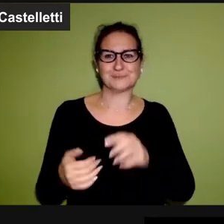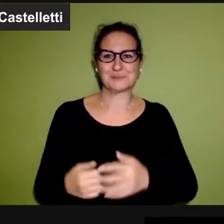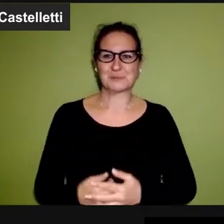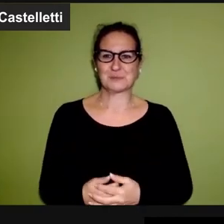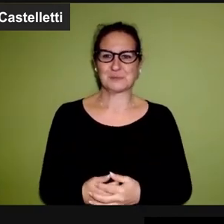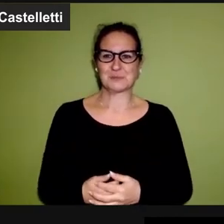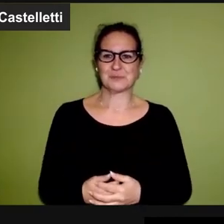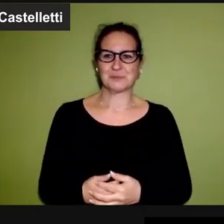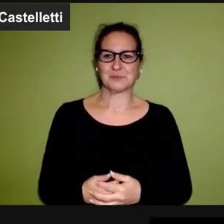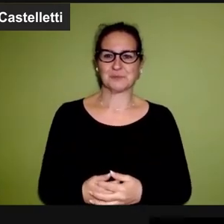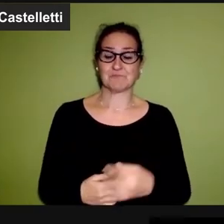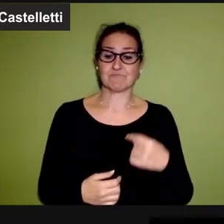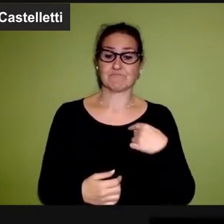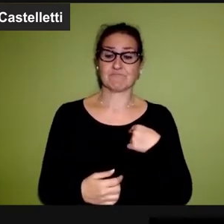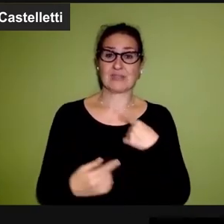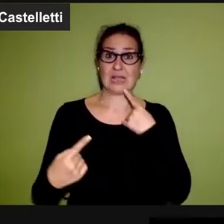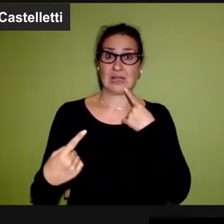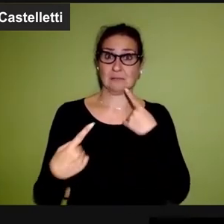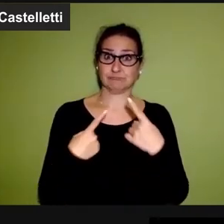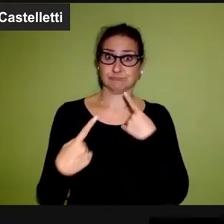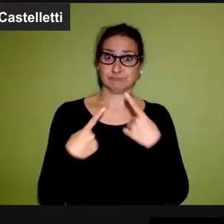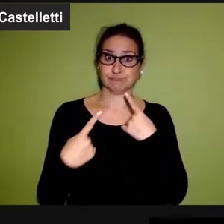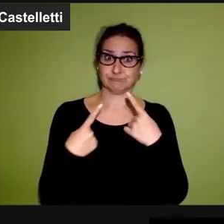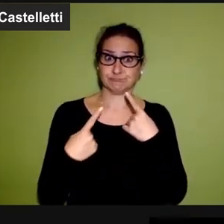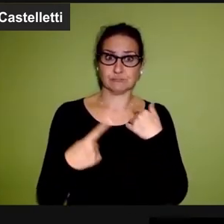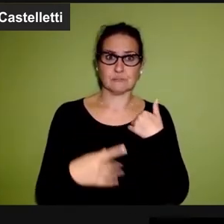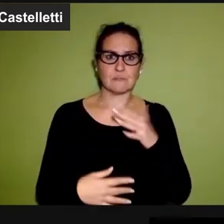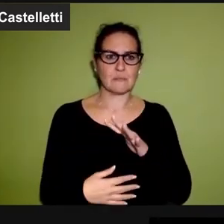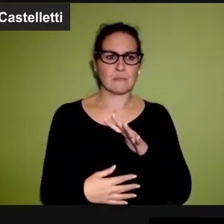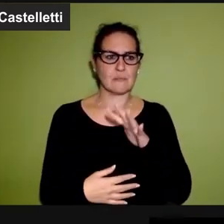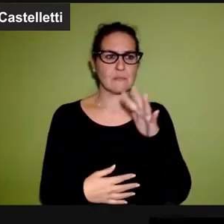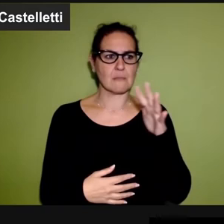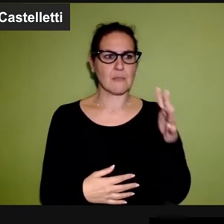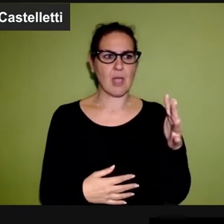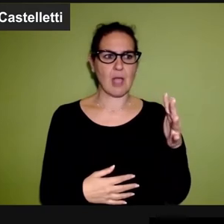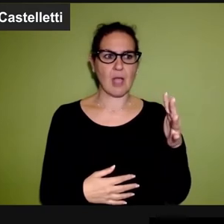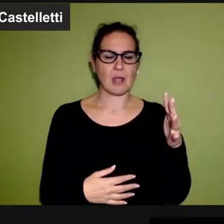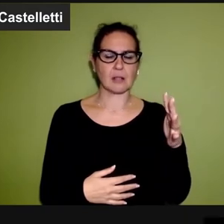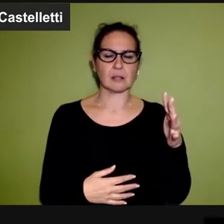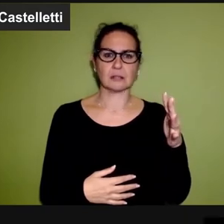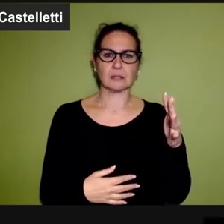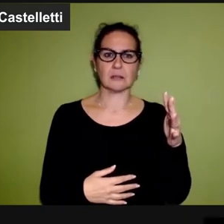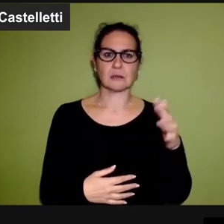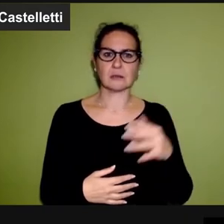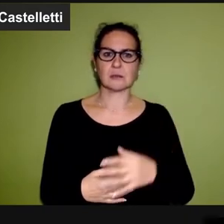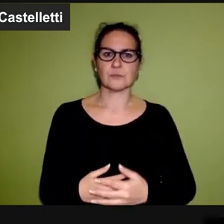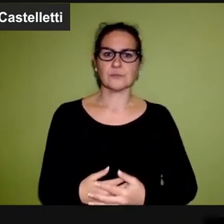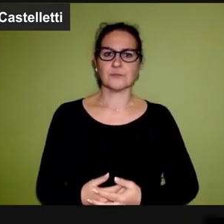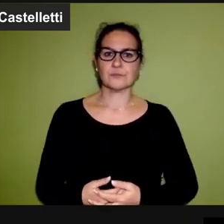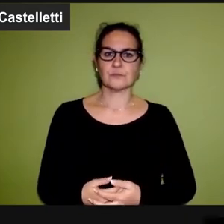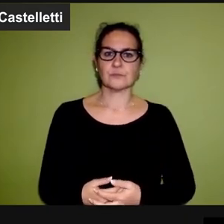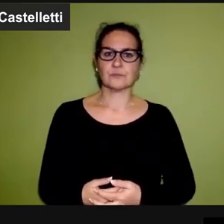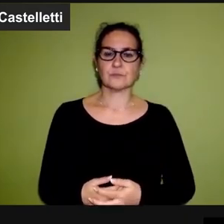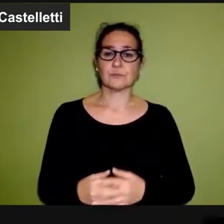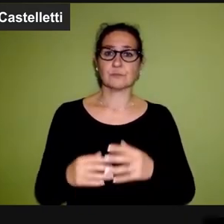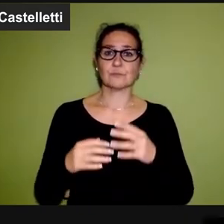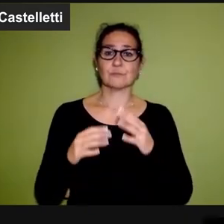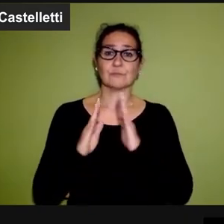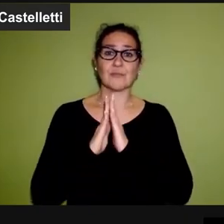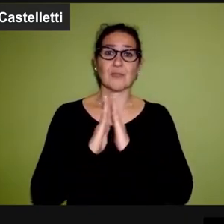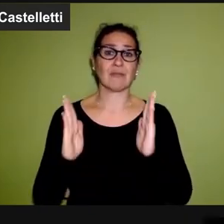Ora in tutte le successive discussioni che io ho avuto con alti esponenti